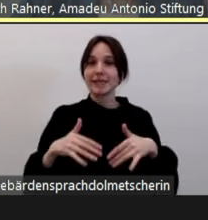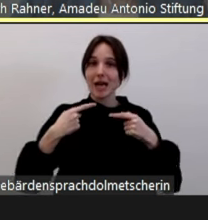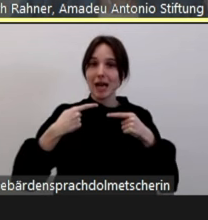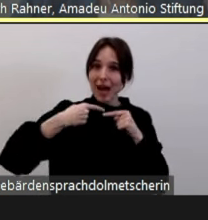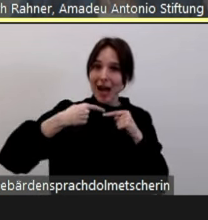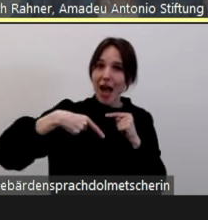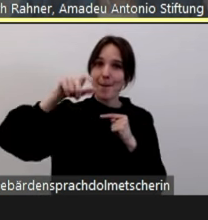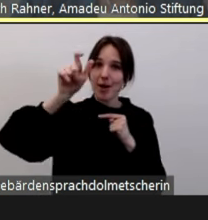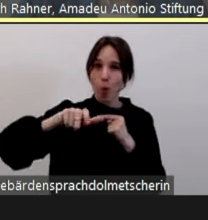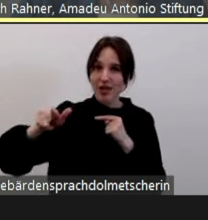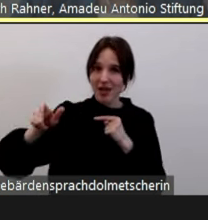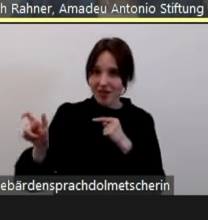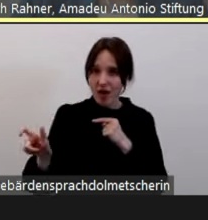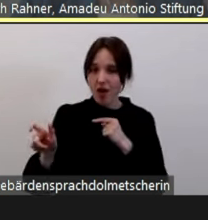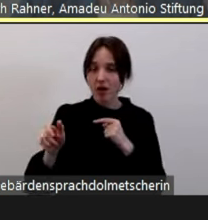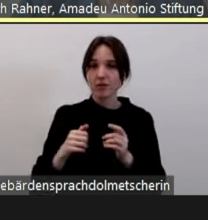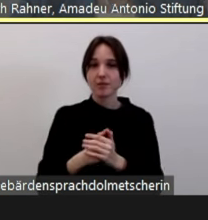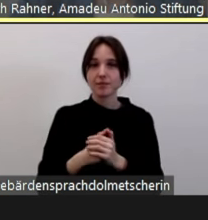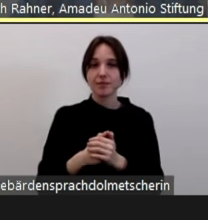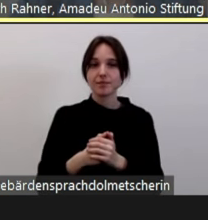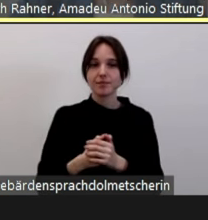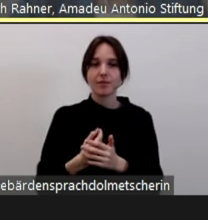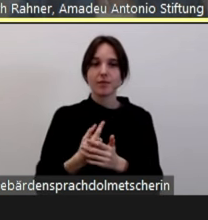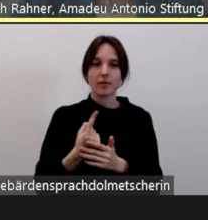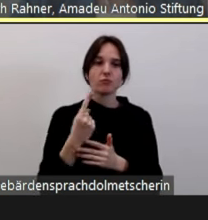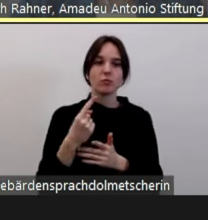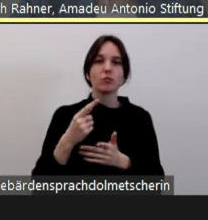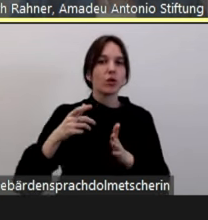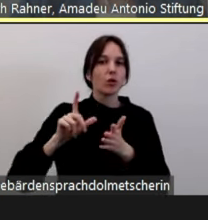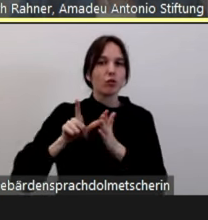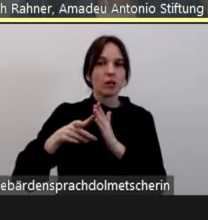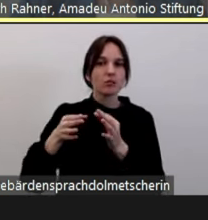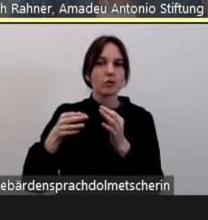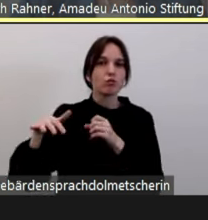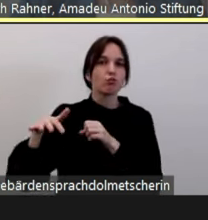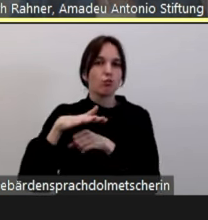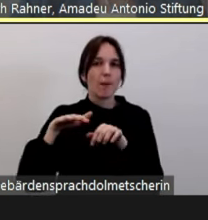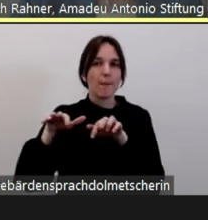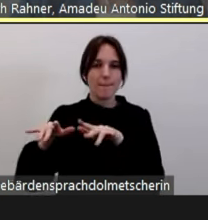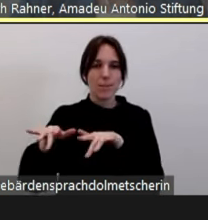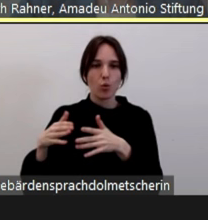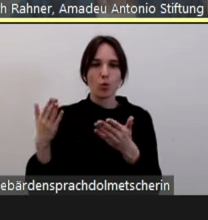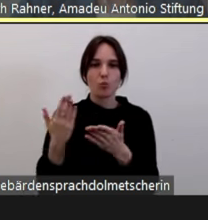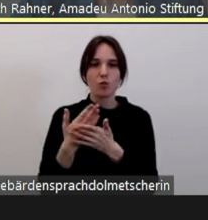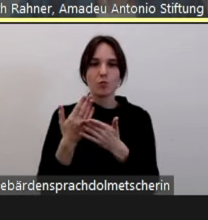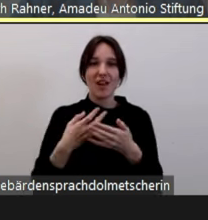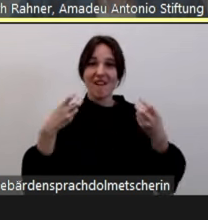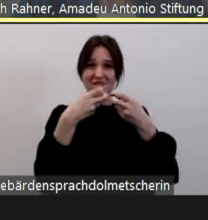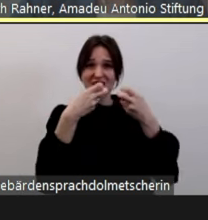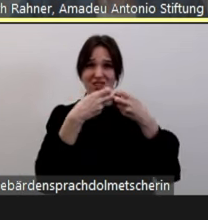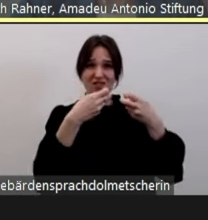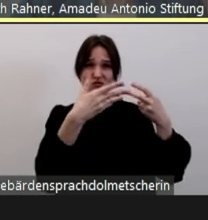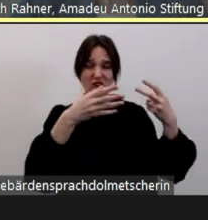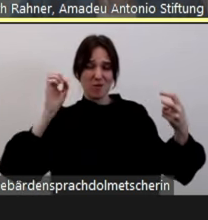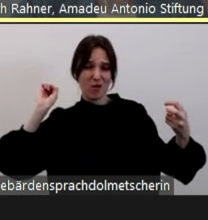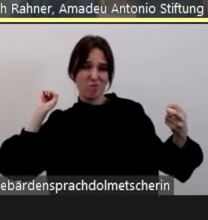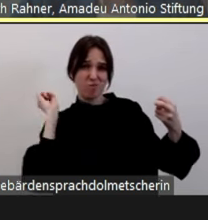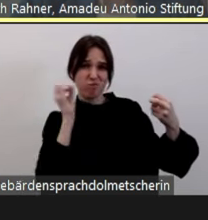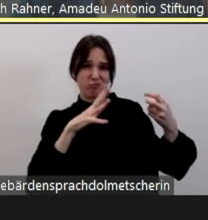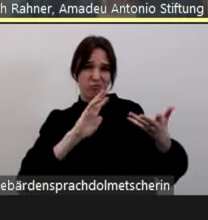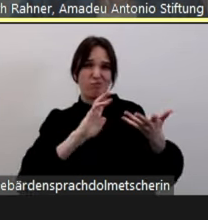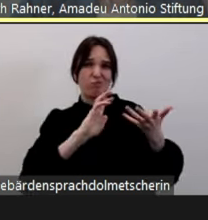sonstige Abgeordnete, deren Kreistagsbüro hier in dem Fall die Fensterscheibe eingeschmissen wurde und dann dazu noch